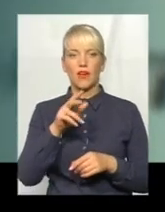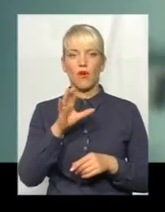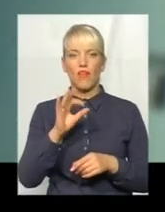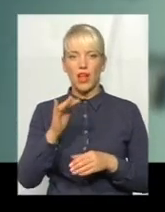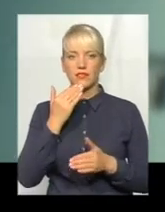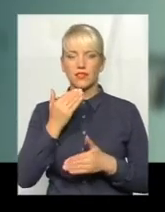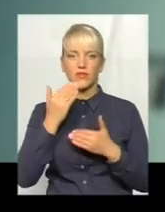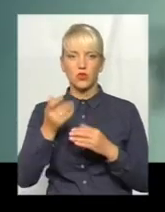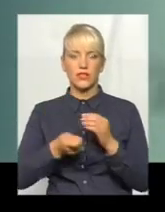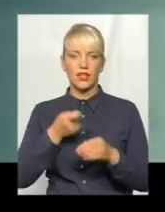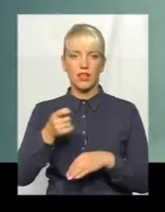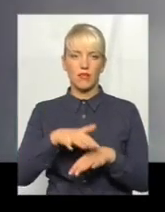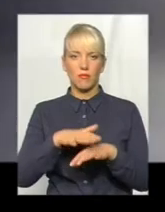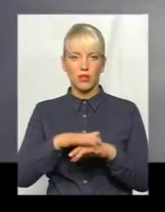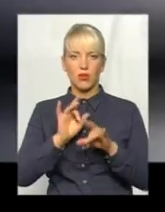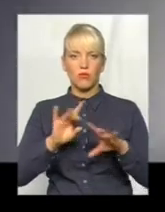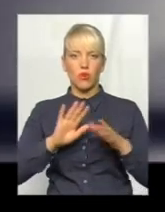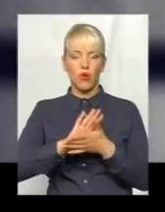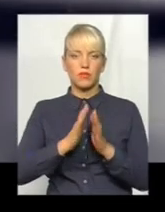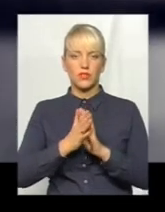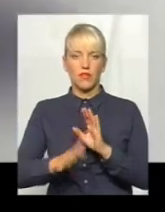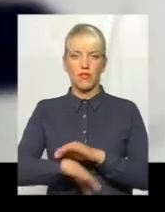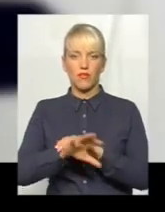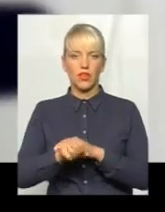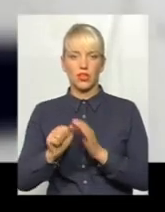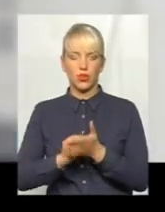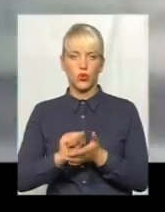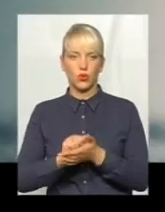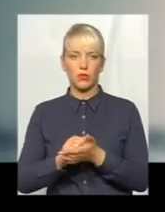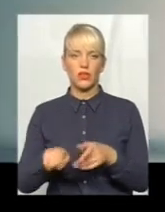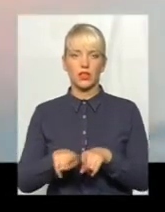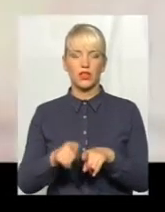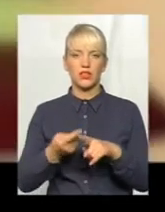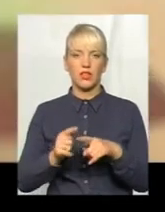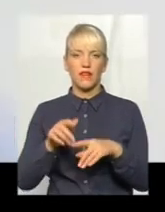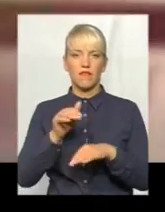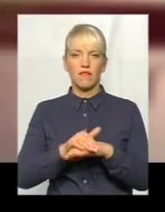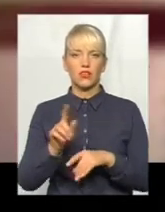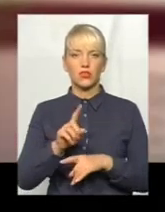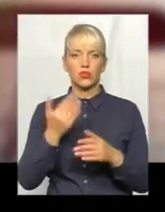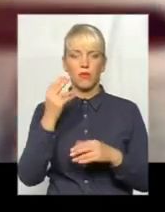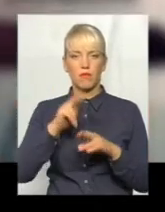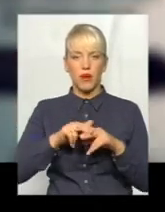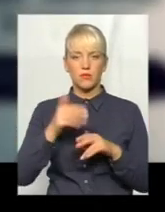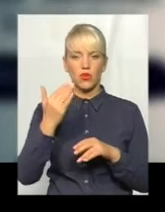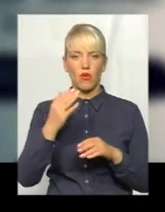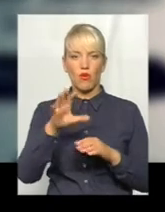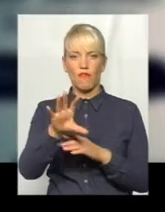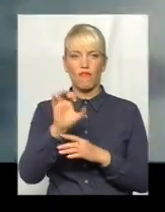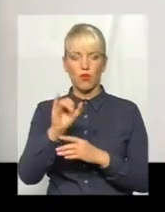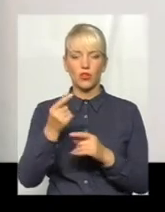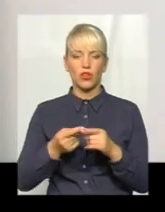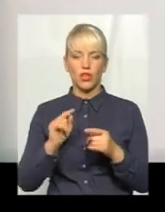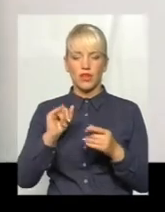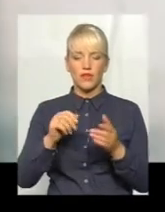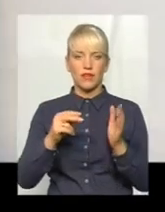звернувся з заявою до банку, пояснивши обставини викрадення документу. А також той факт, що у паспорті не його фото та вказане